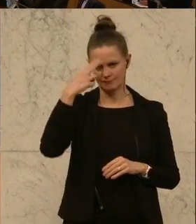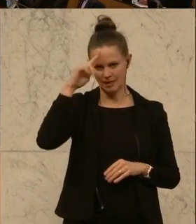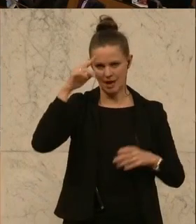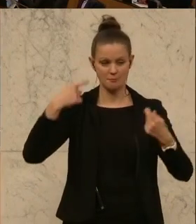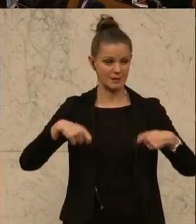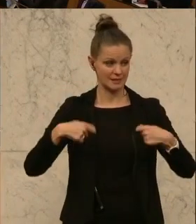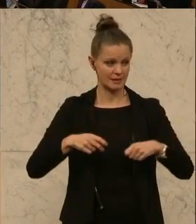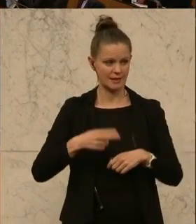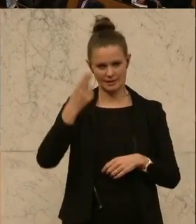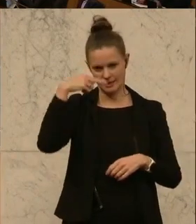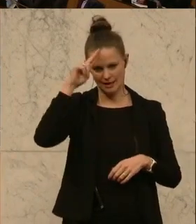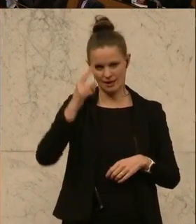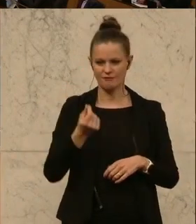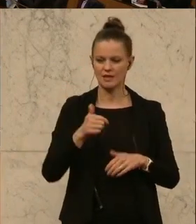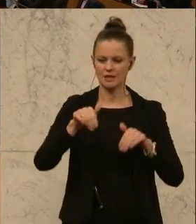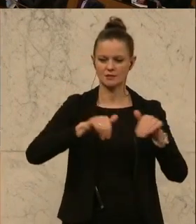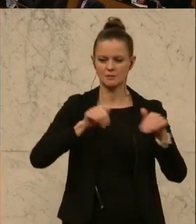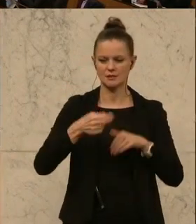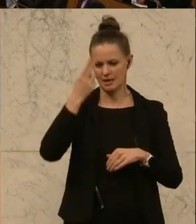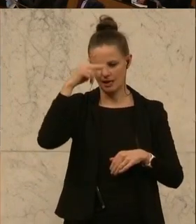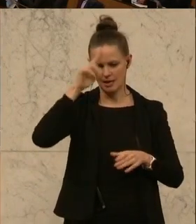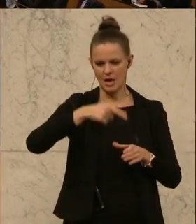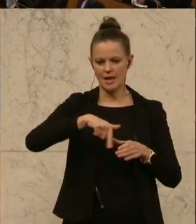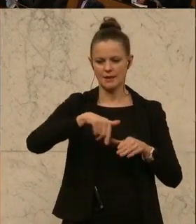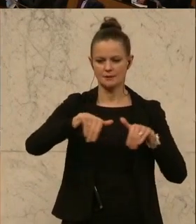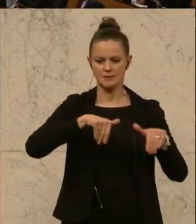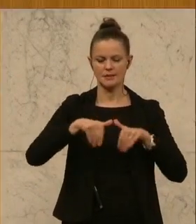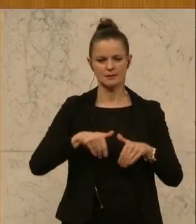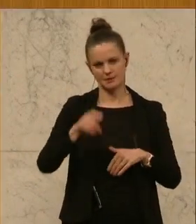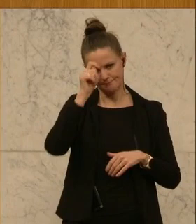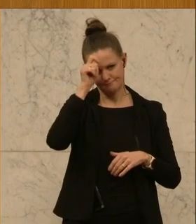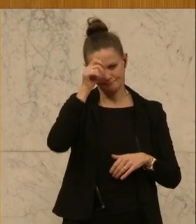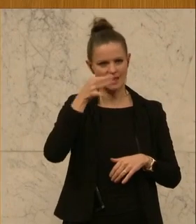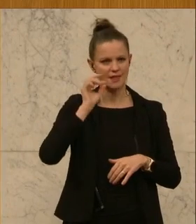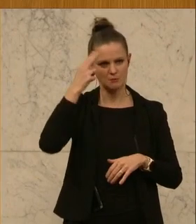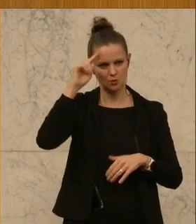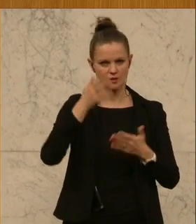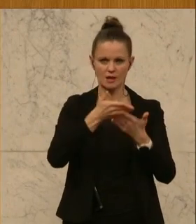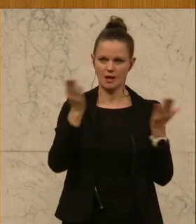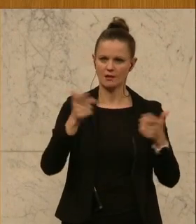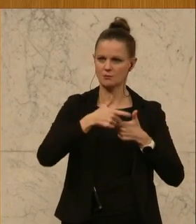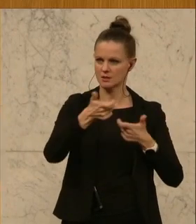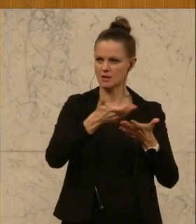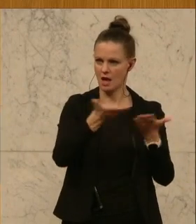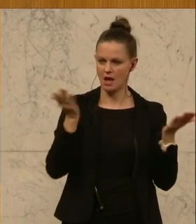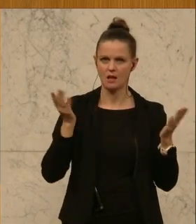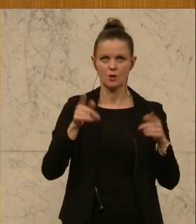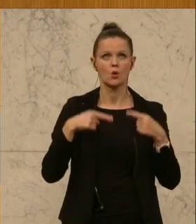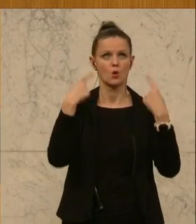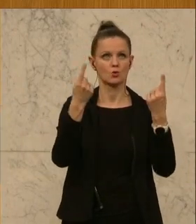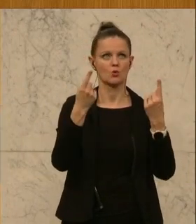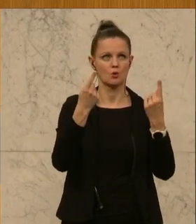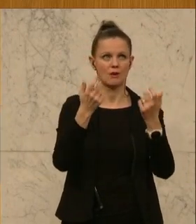Karl-Heinz Kopf von der ÖVP setzt fort. Geschätzte Damen und Herren hier im Saal und auf den